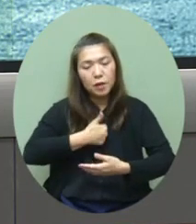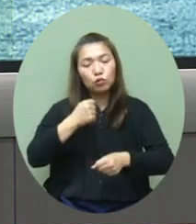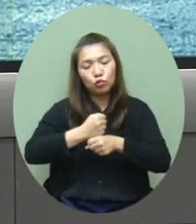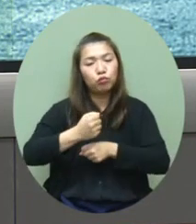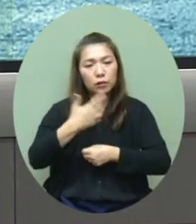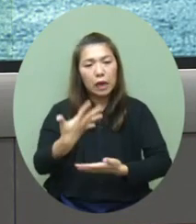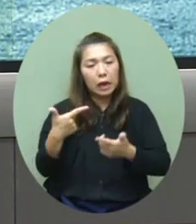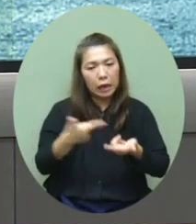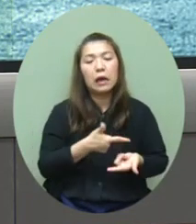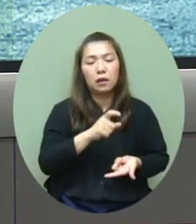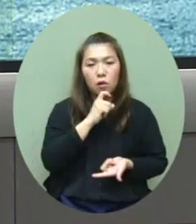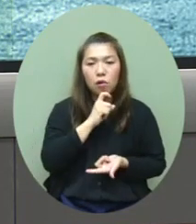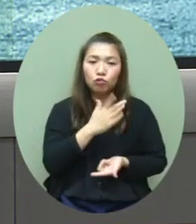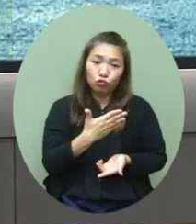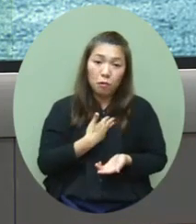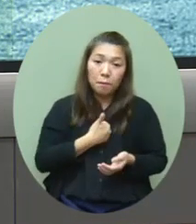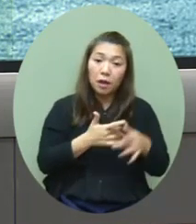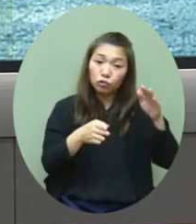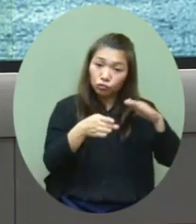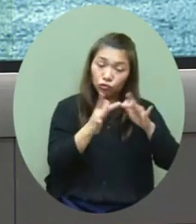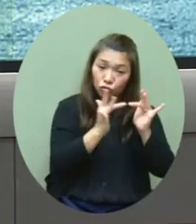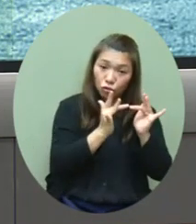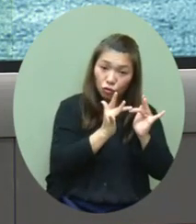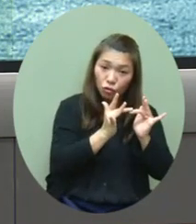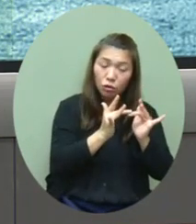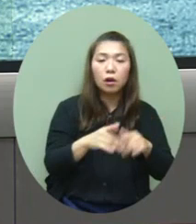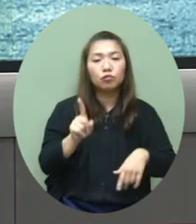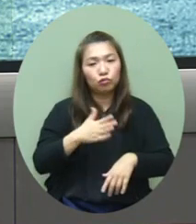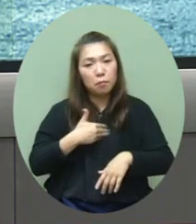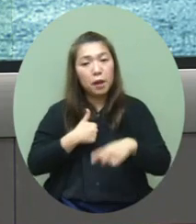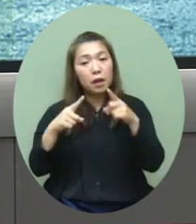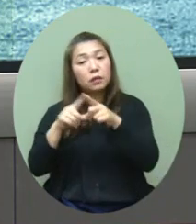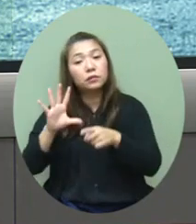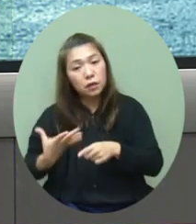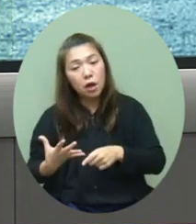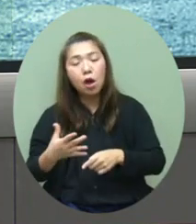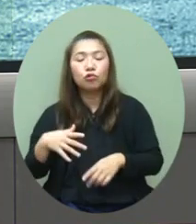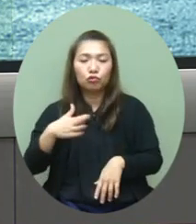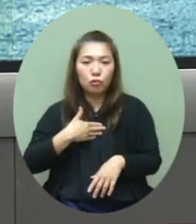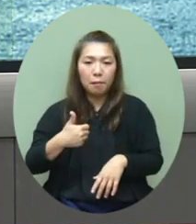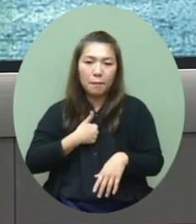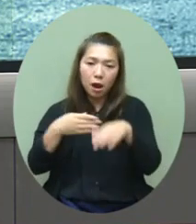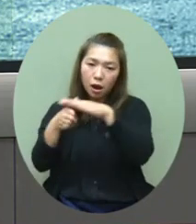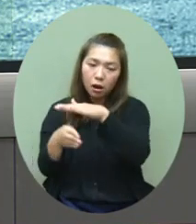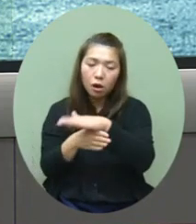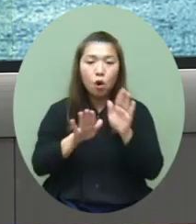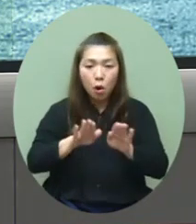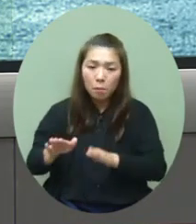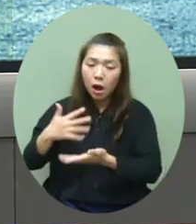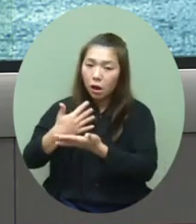都在做著的無論去準備床、準備人手、硬件的安排